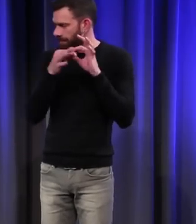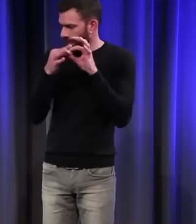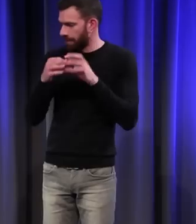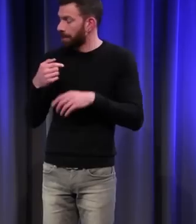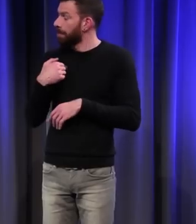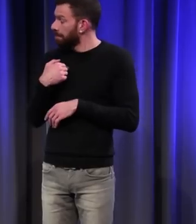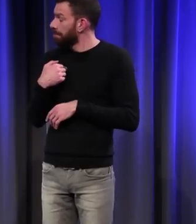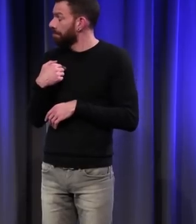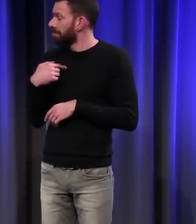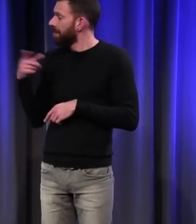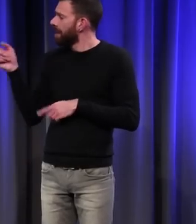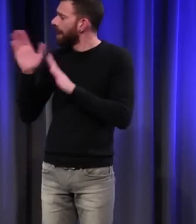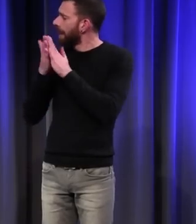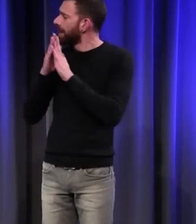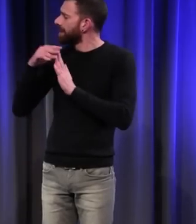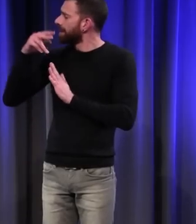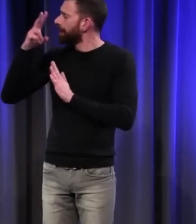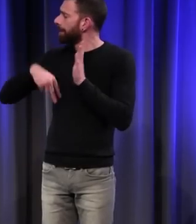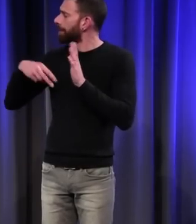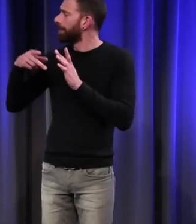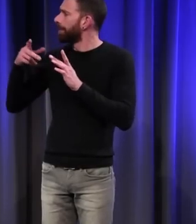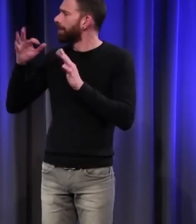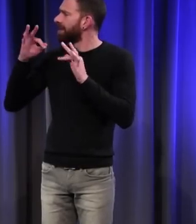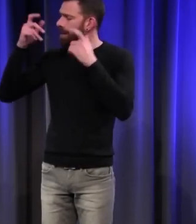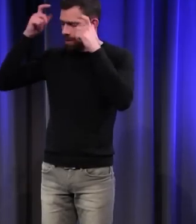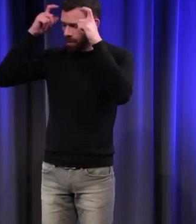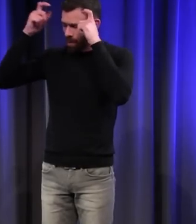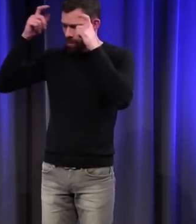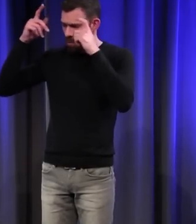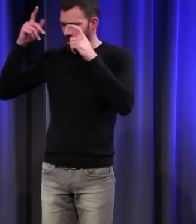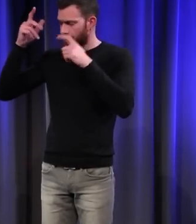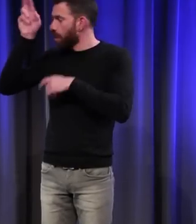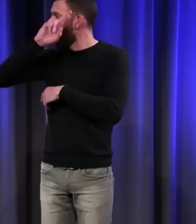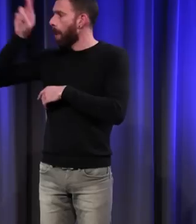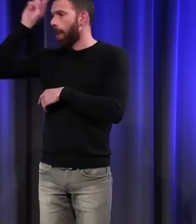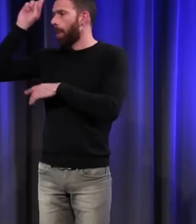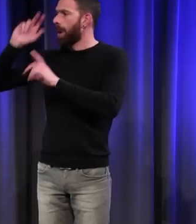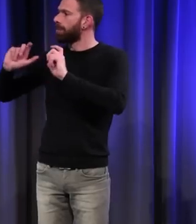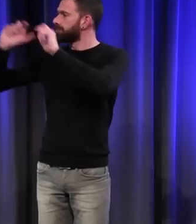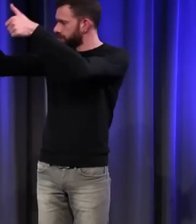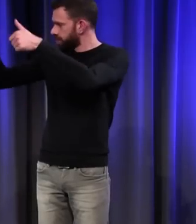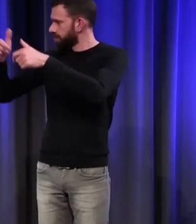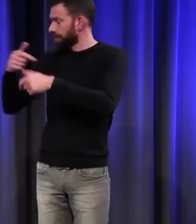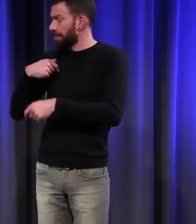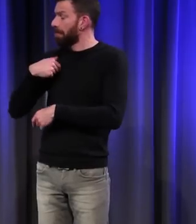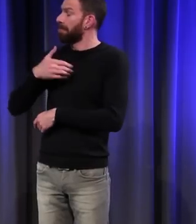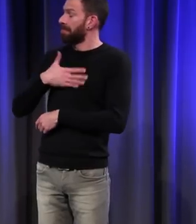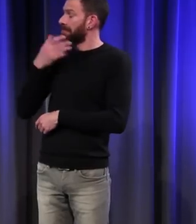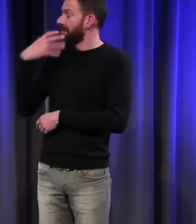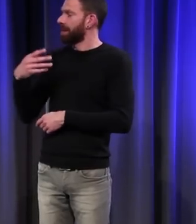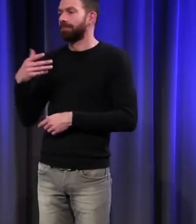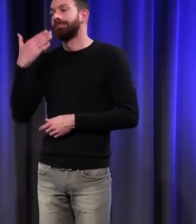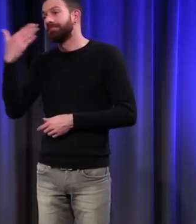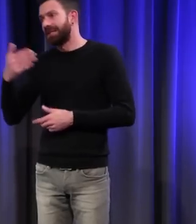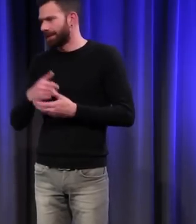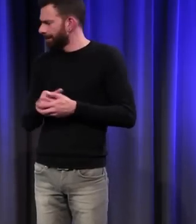apprécié votre livre sur l'ours, l'histoire d'un roi déchu. Merci. Et donc je me demandais